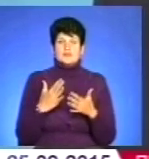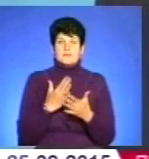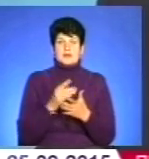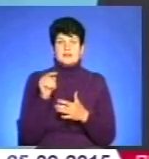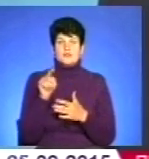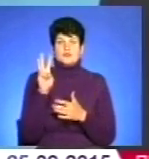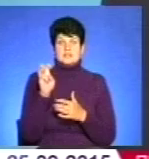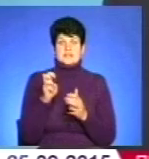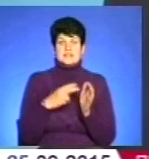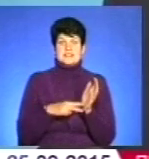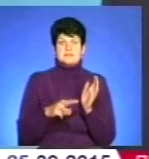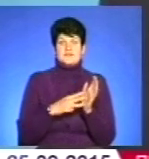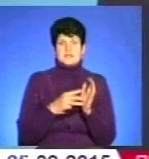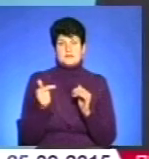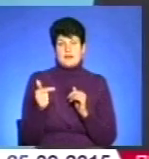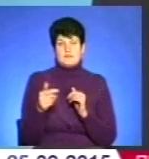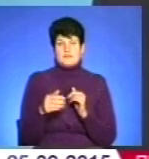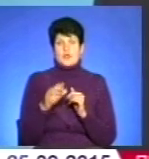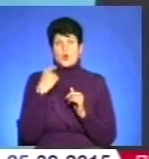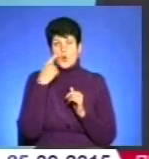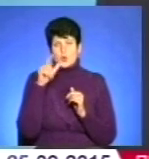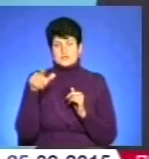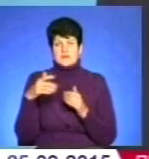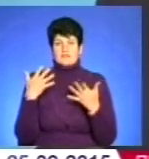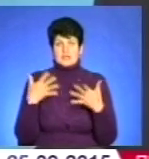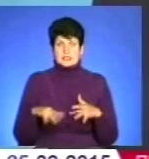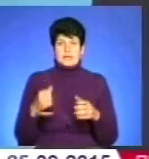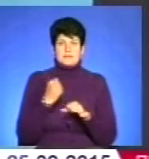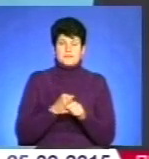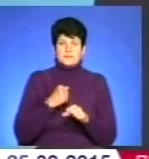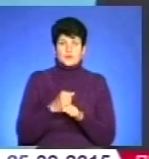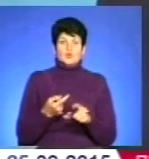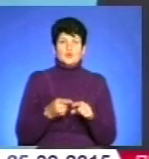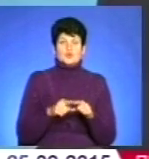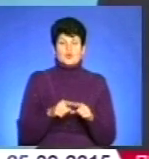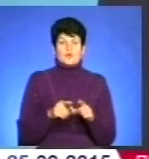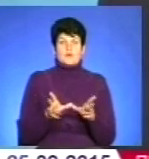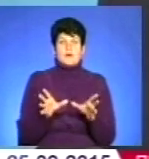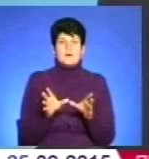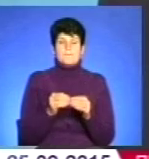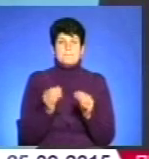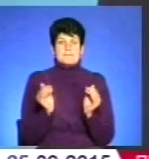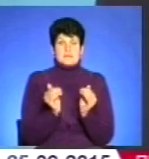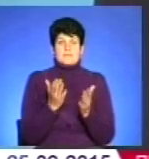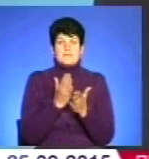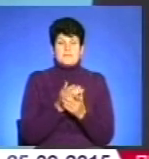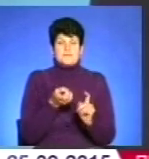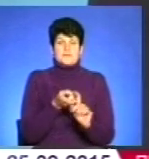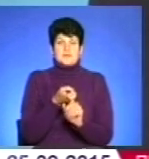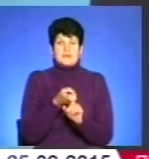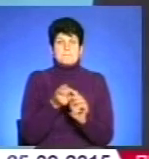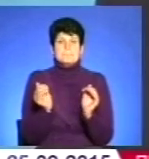1378 гривень. Осіб, які втратили працездатність, до цього прожиткового мінімуму ми маємо прив'язаність